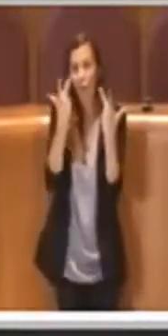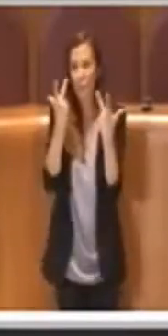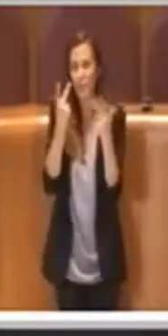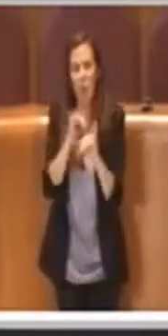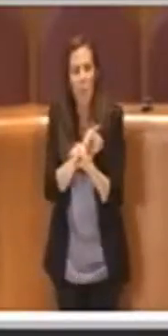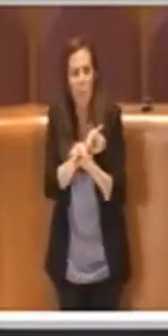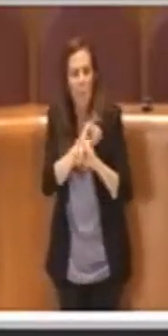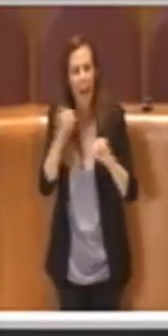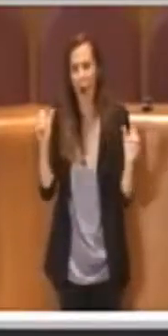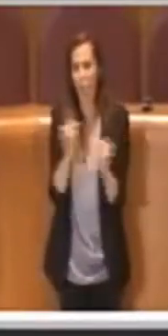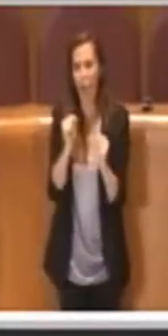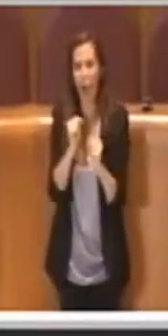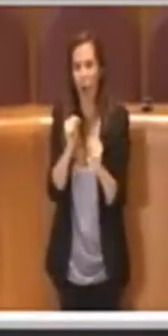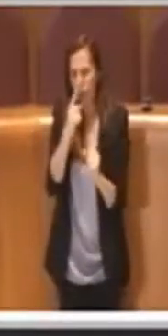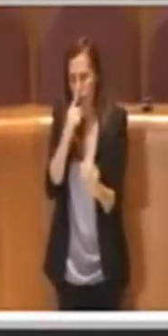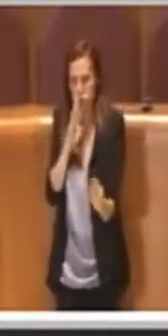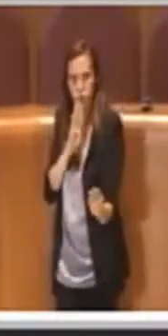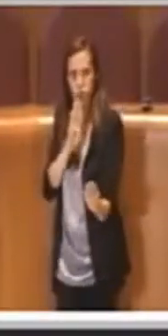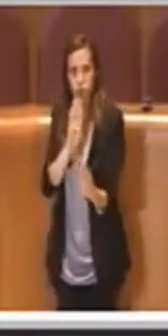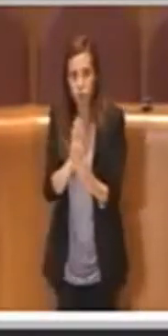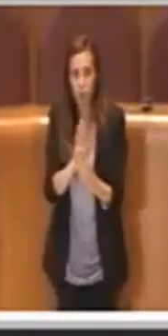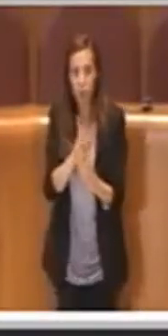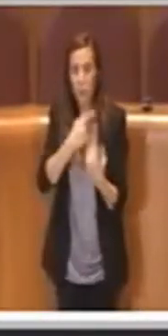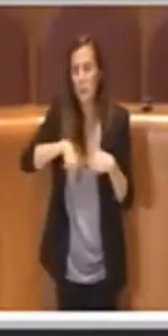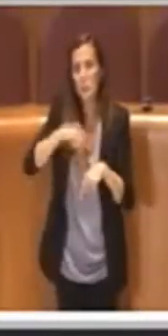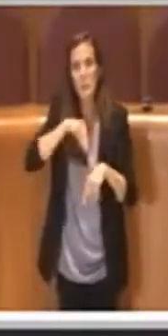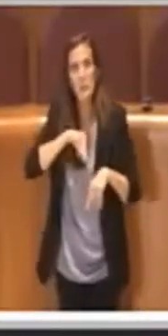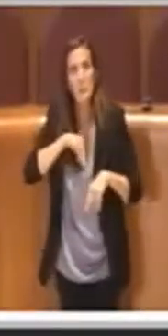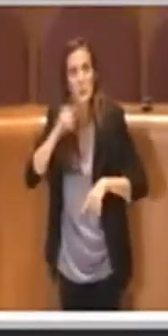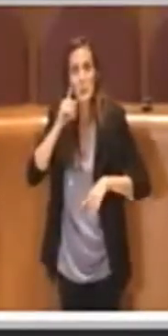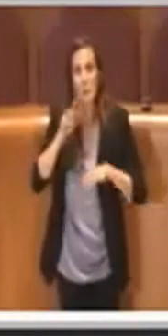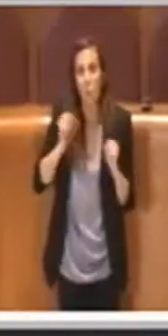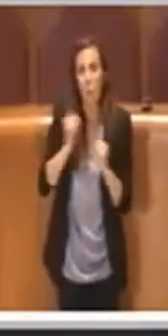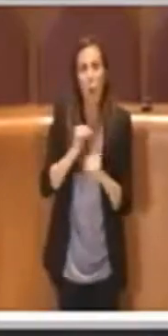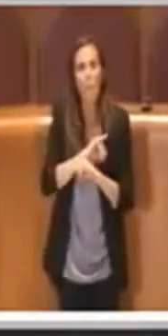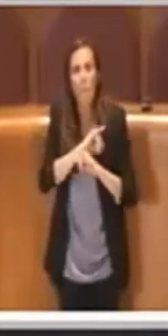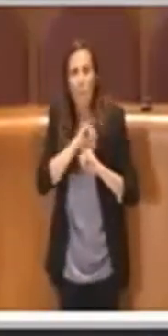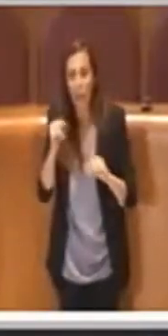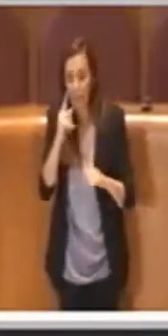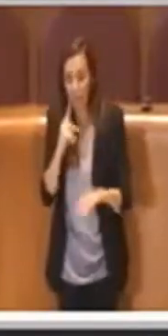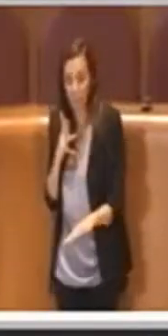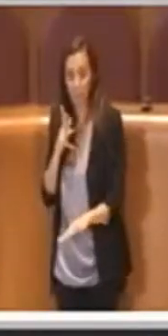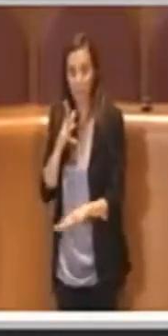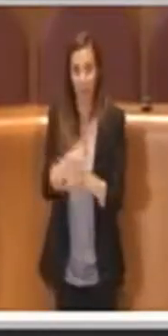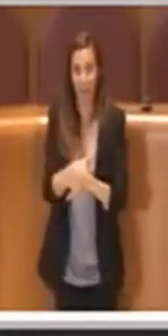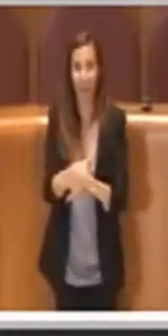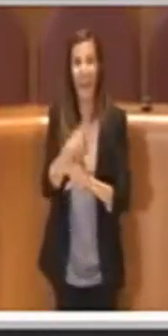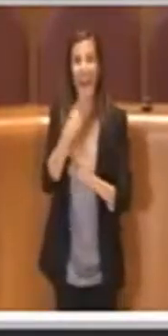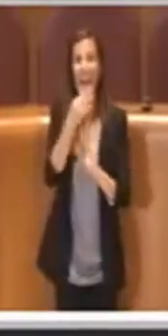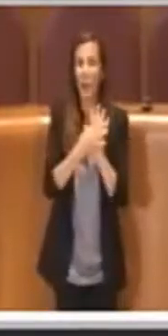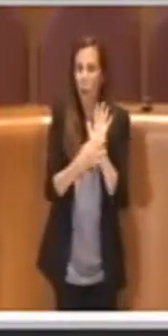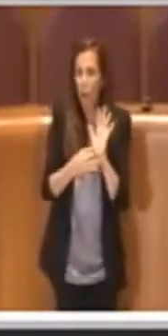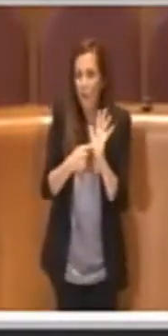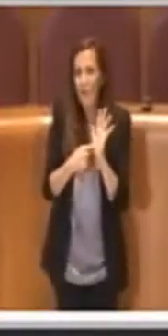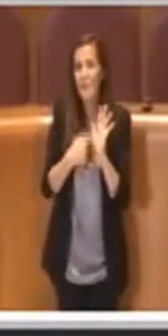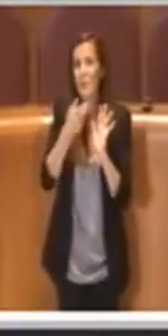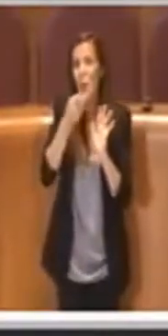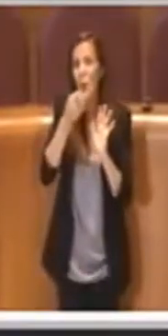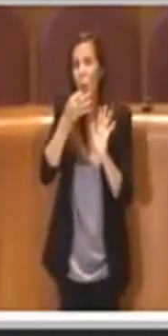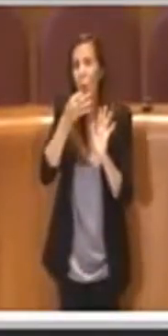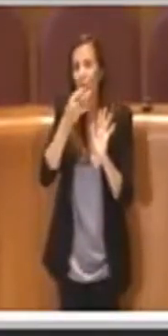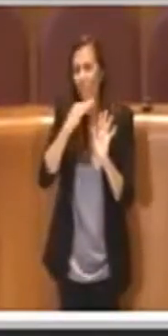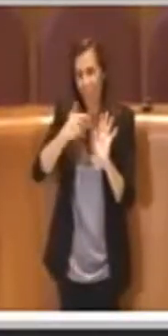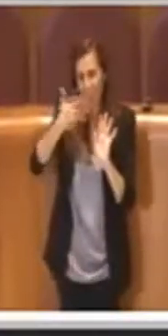non aver fatto un lavoro ottimo se non rienterveniamo. Tutti i regolamenti sono perfettibili, abbiamo visto con i vecchi